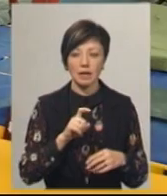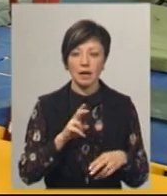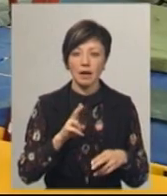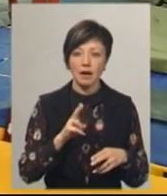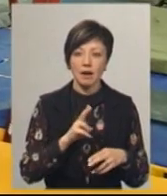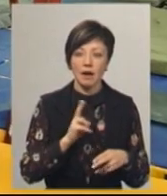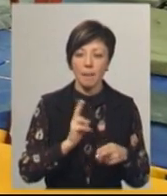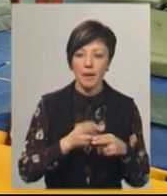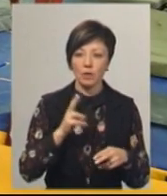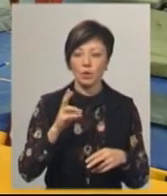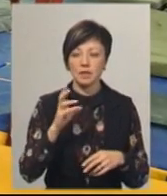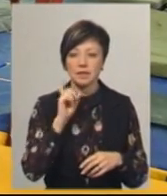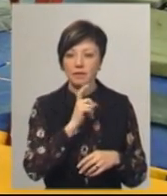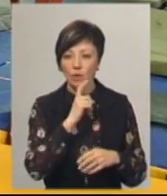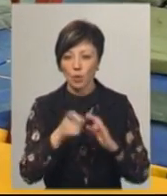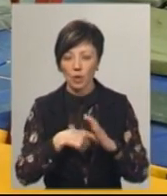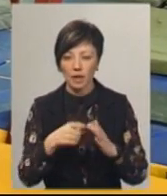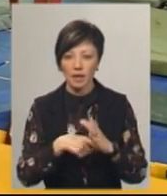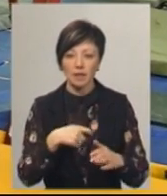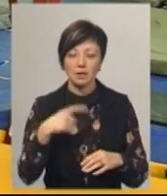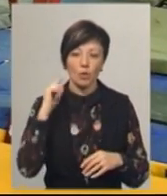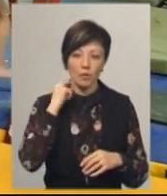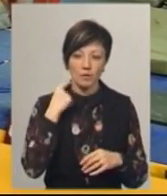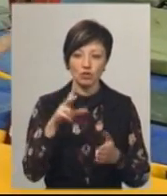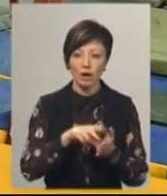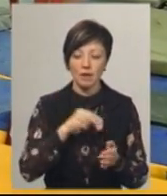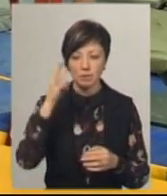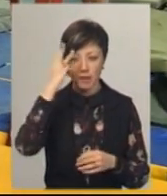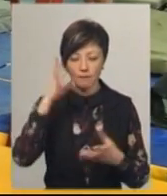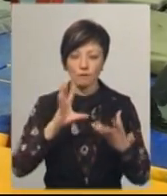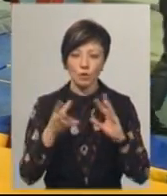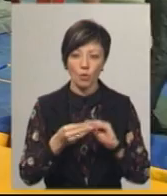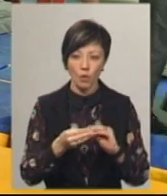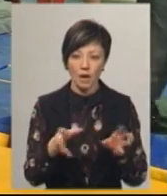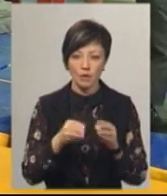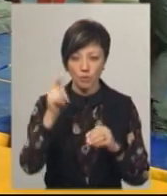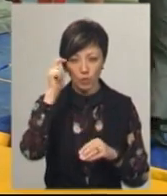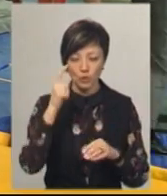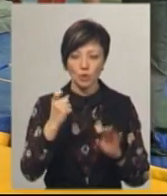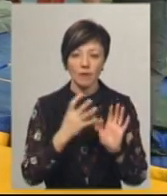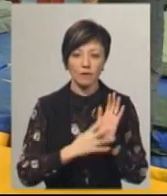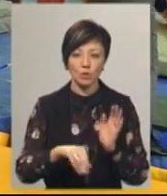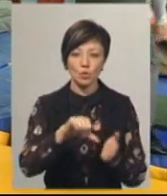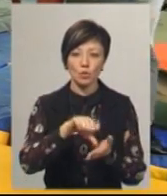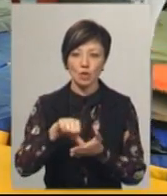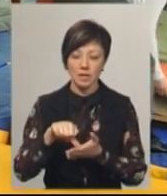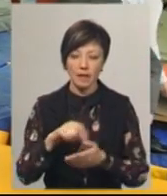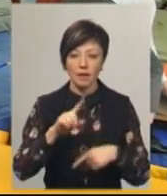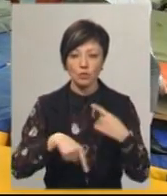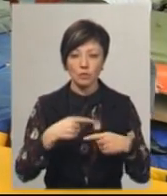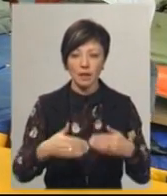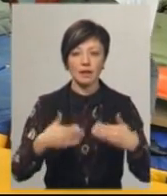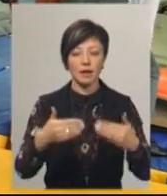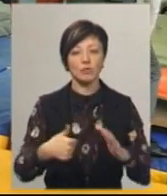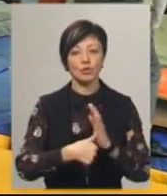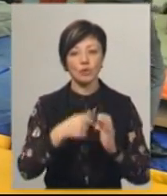Сєвєродонецька, Києва, Білої Церкви, Черкас, Кропивницького та Хмельницького. Всього у нас разом з хлопцями буде 190 учасників. Наступний етап